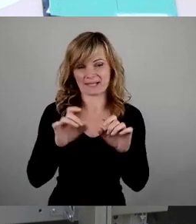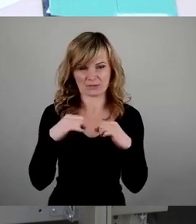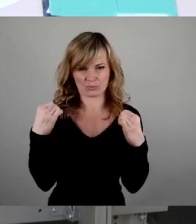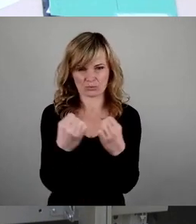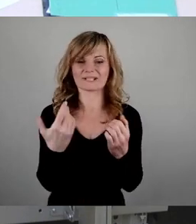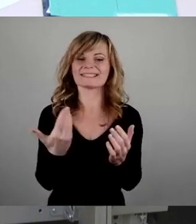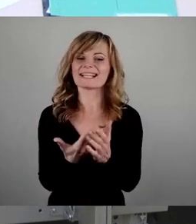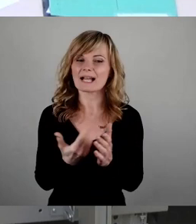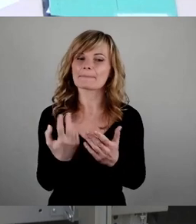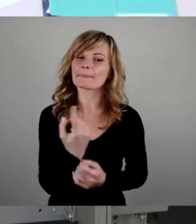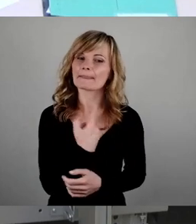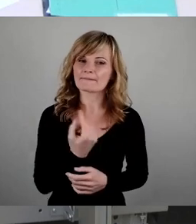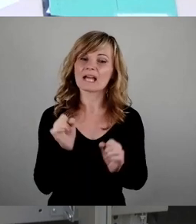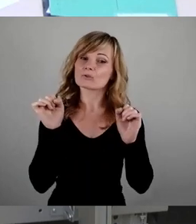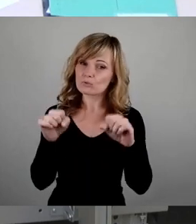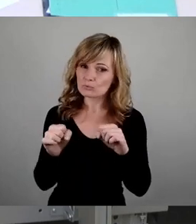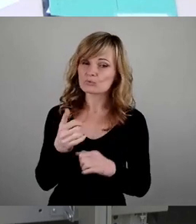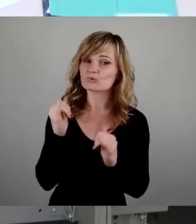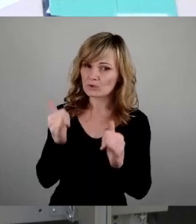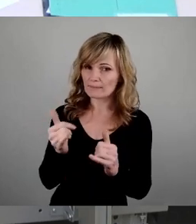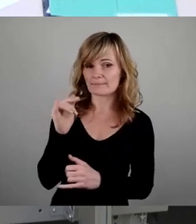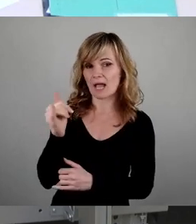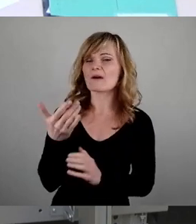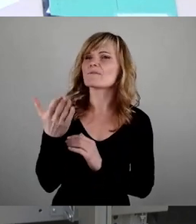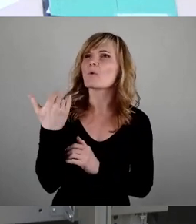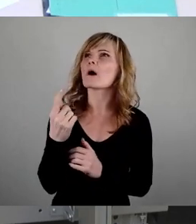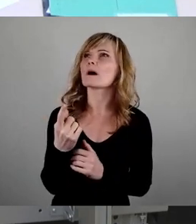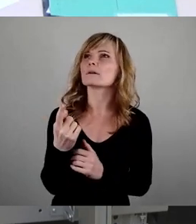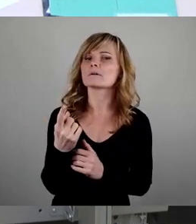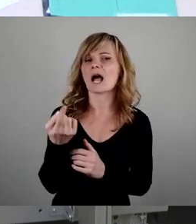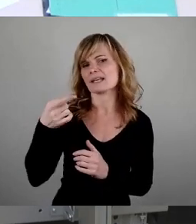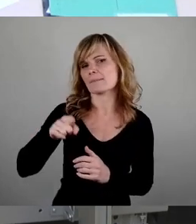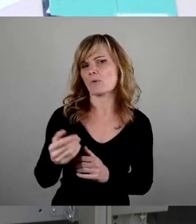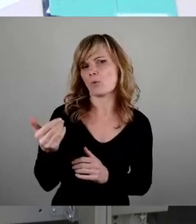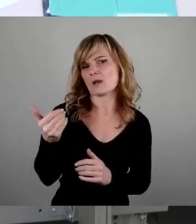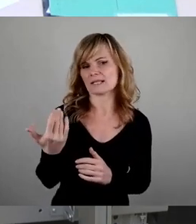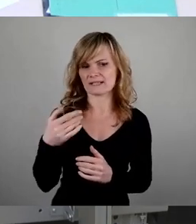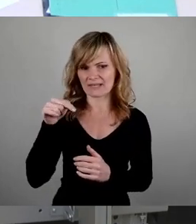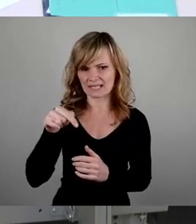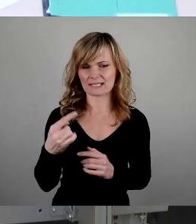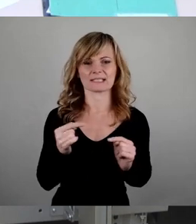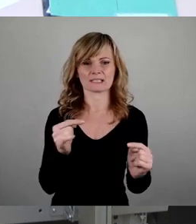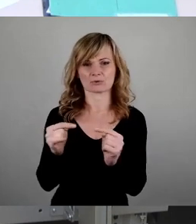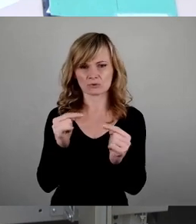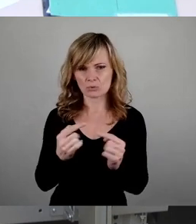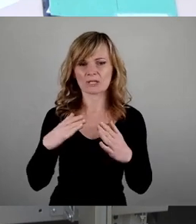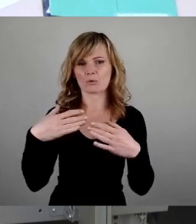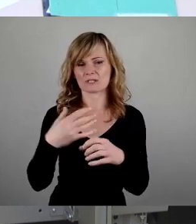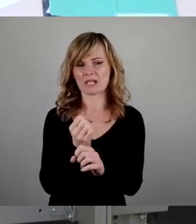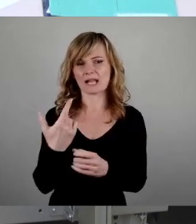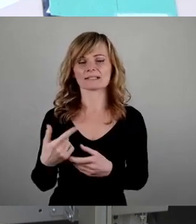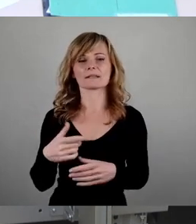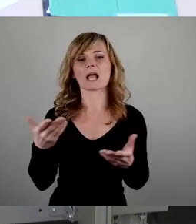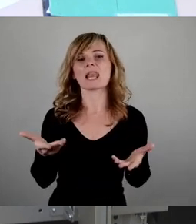Wir werden der Sache zustimmen. Wir hatten vor einem Monat hier die Diskussion gehabt, auch über den Haushalt Leit, wo wir